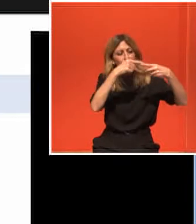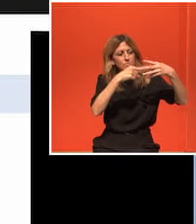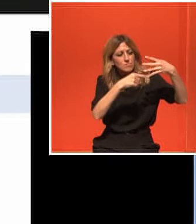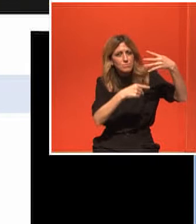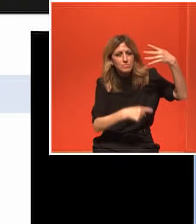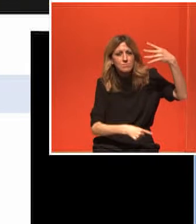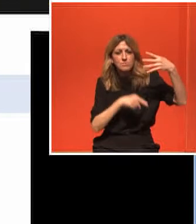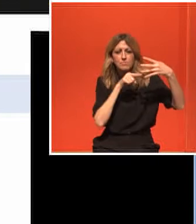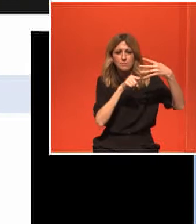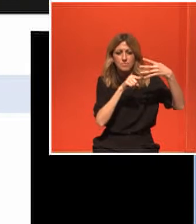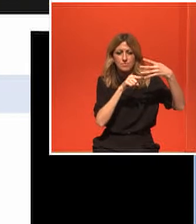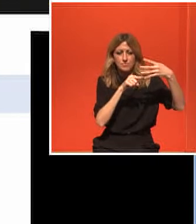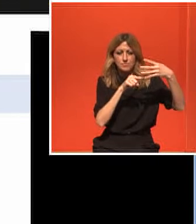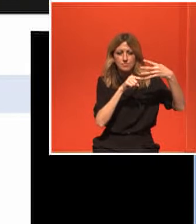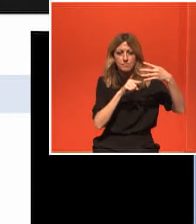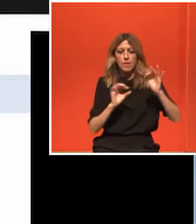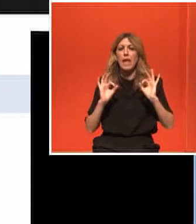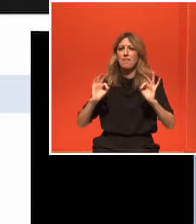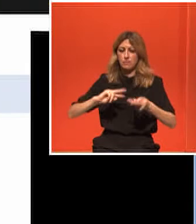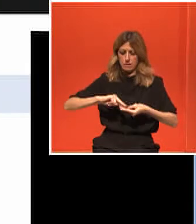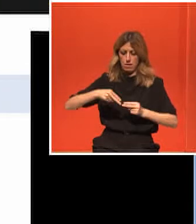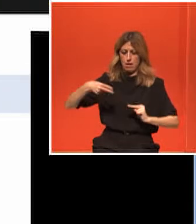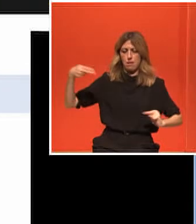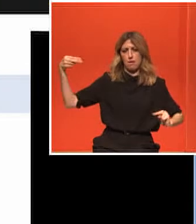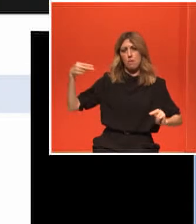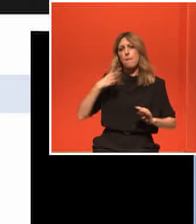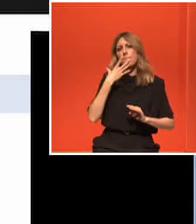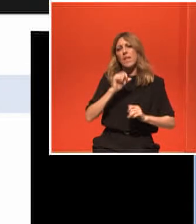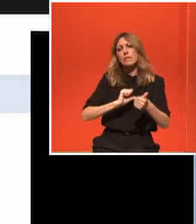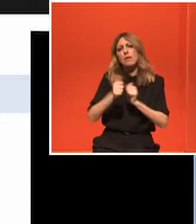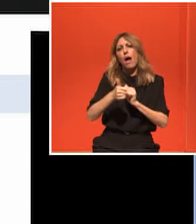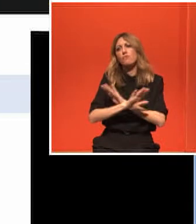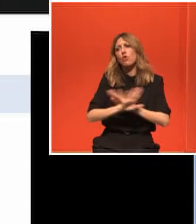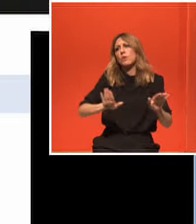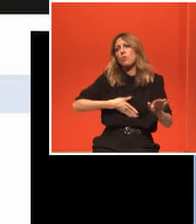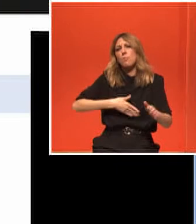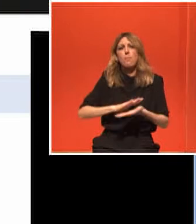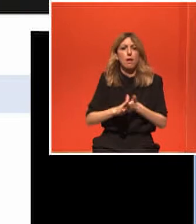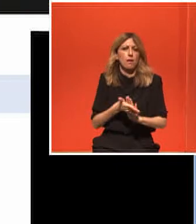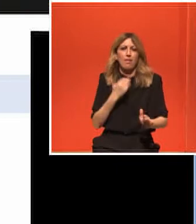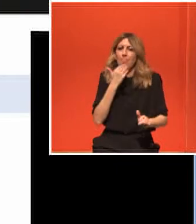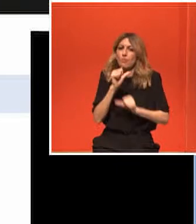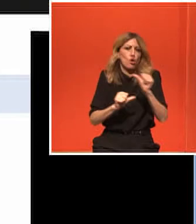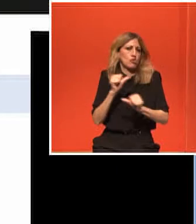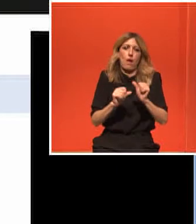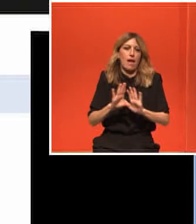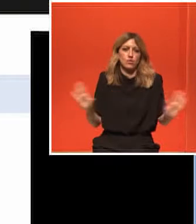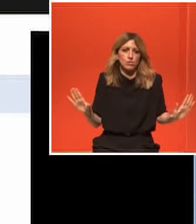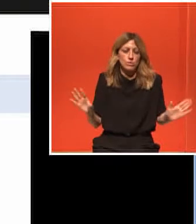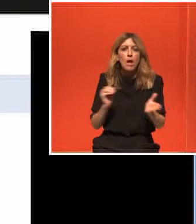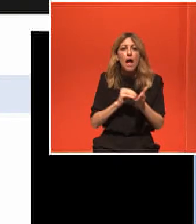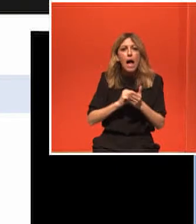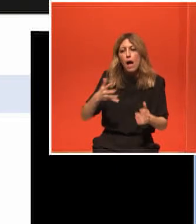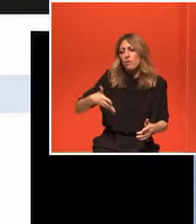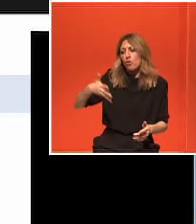γονιδιαμωματός μας. Αλλά αυτό δεν μπορούμε να το αλλάξουμε τουλάχιστον προς το παρόν. Είναι η ηλικία. Εγώ δεν μπορώ να το αλλάξω. 10